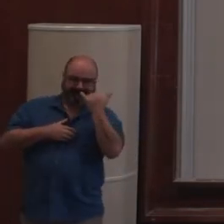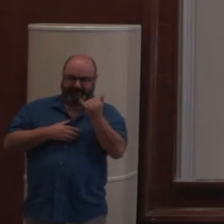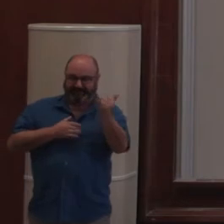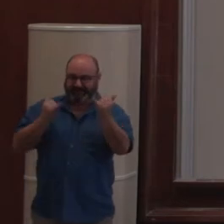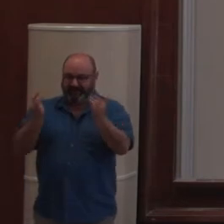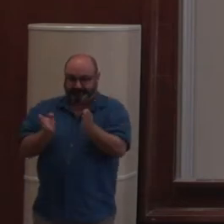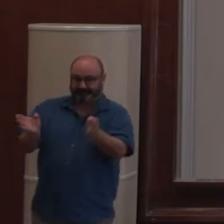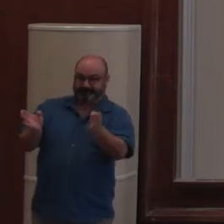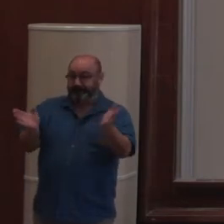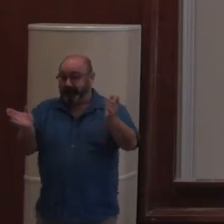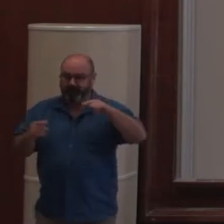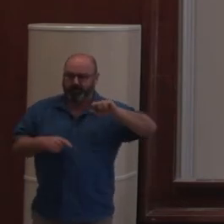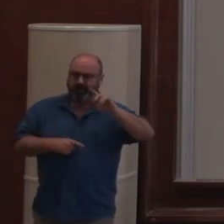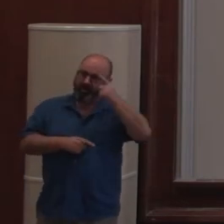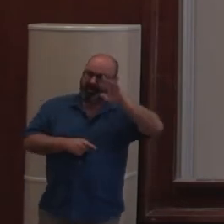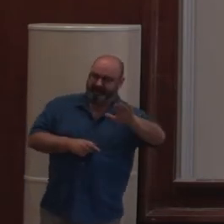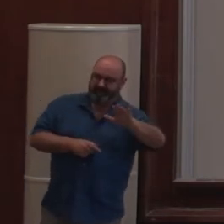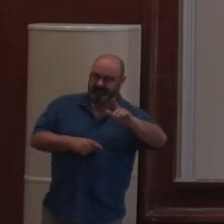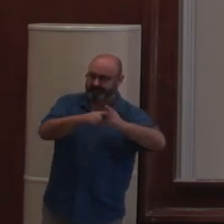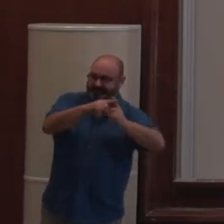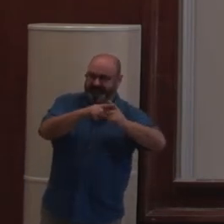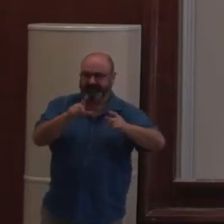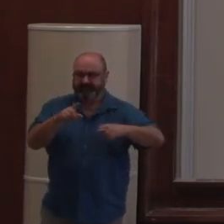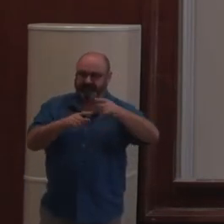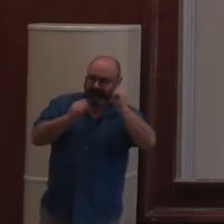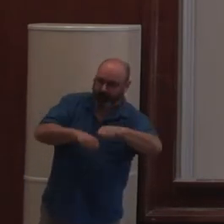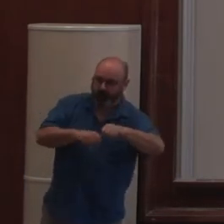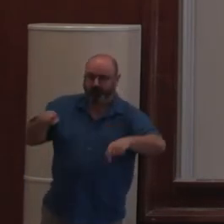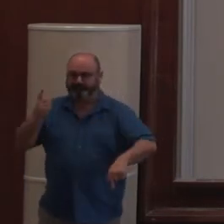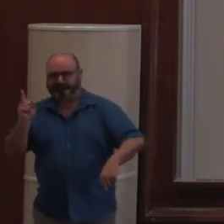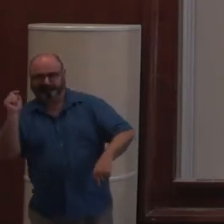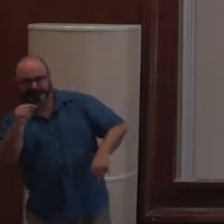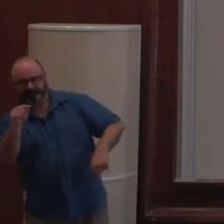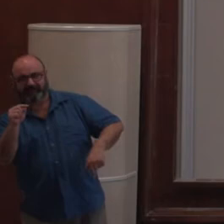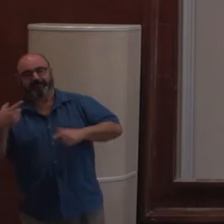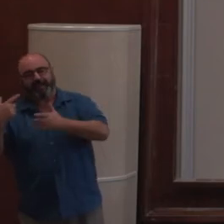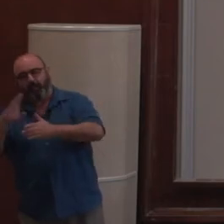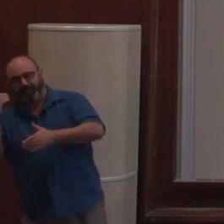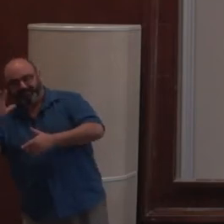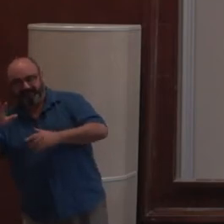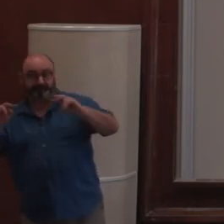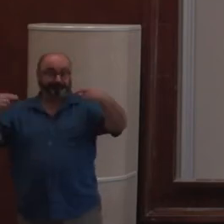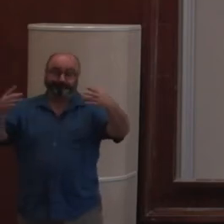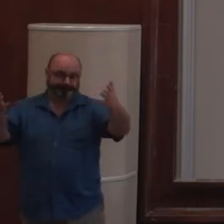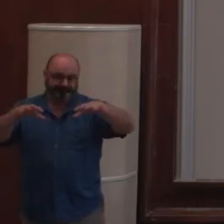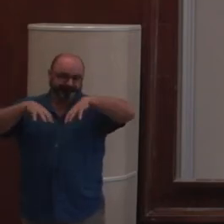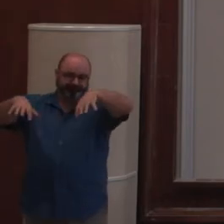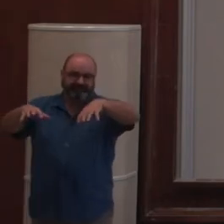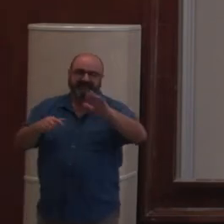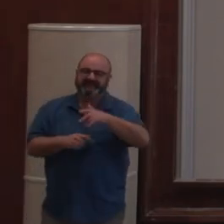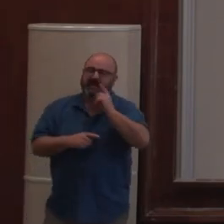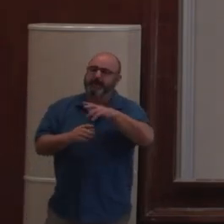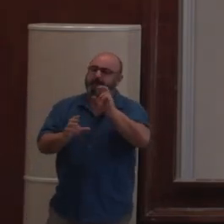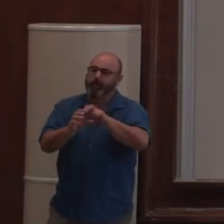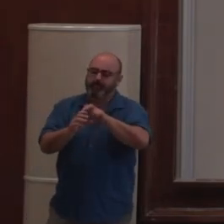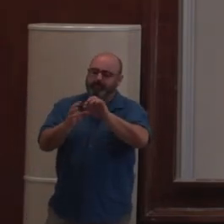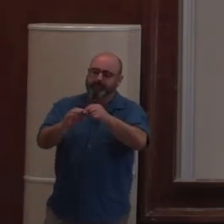chacune d'entre elles ayant ses tenants, ses défendeurs, etc. Donc, comme vous savez, Plone est basée